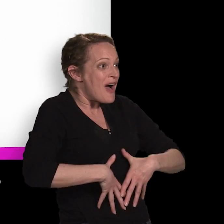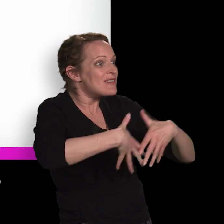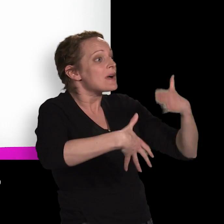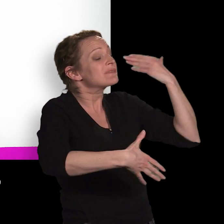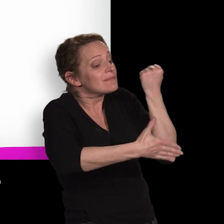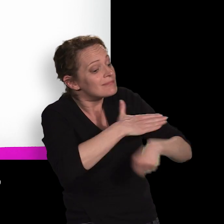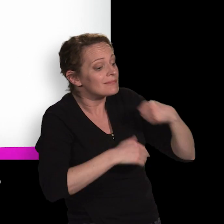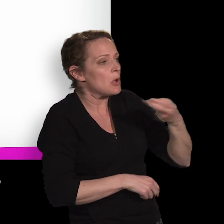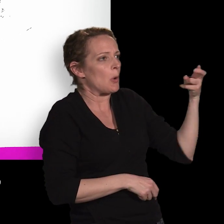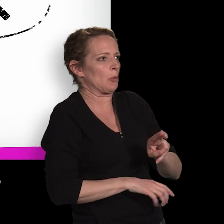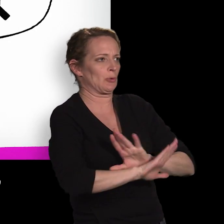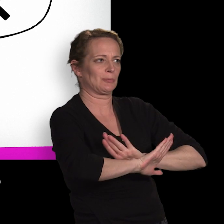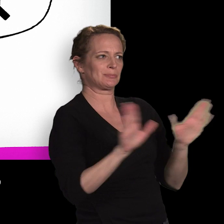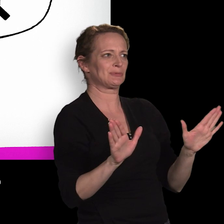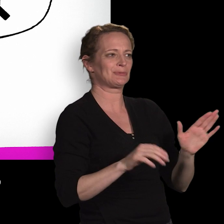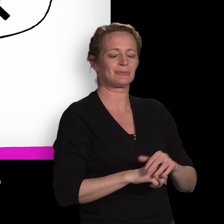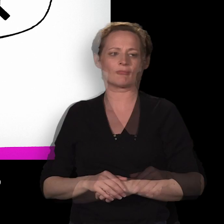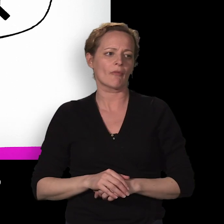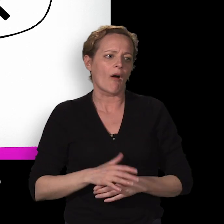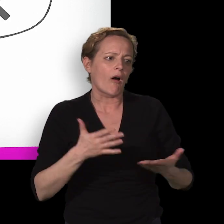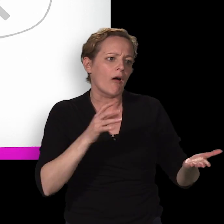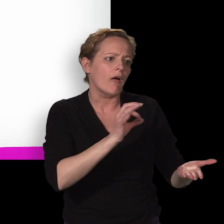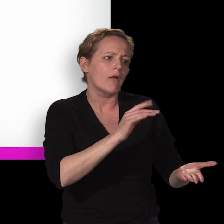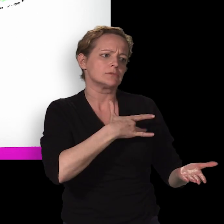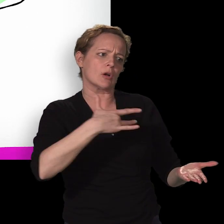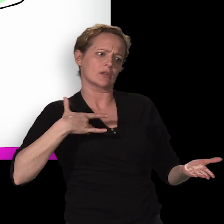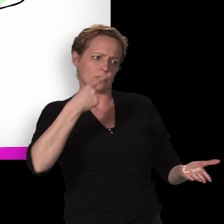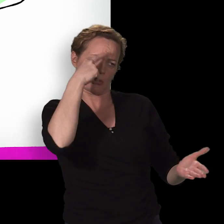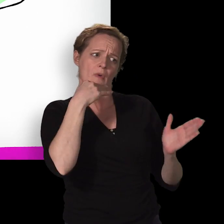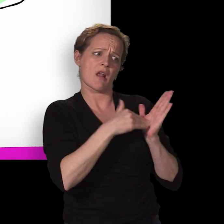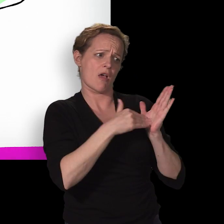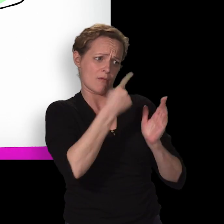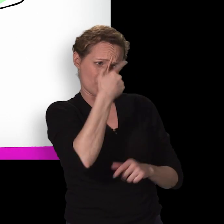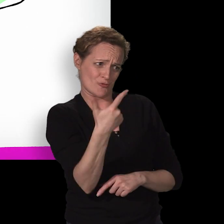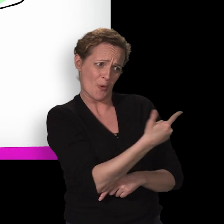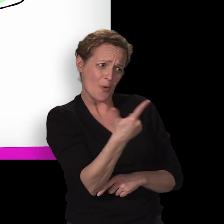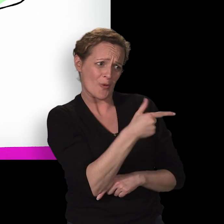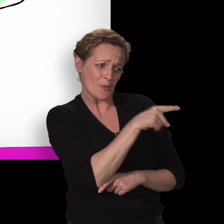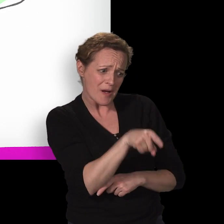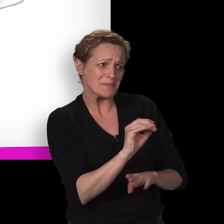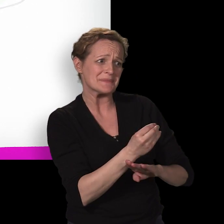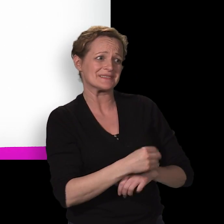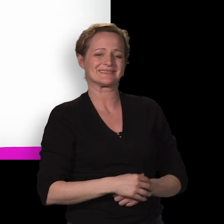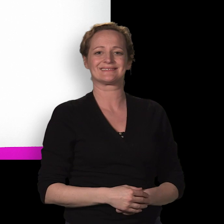Maintenant que je suis enceinte, j'ai pas l'intention de recommencer. C'est meilleur pour sa santé et celle de notre bébé.